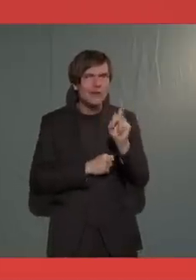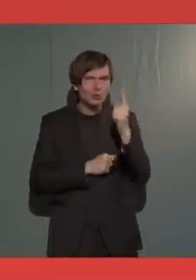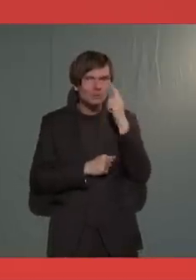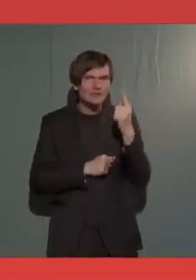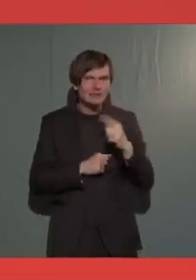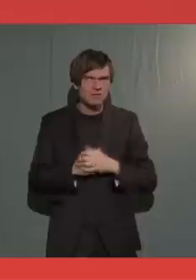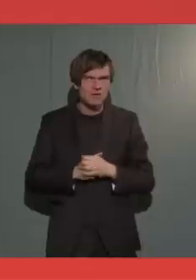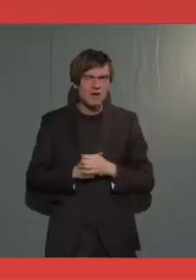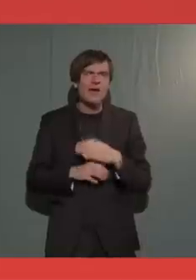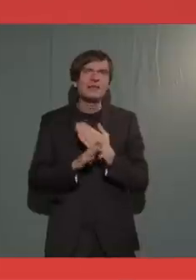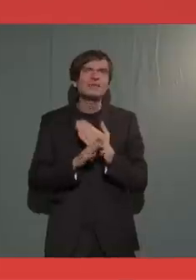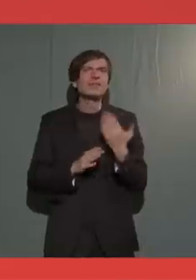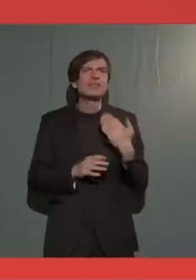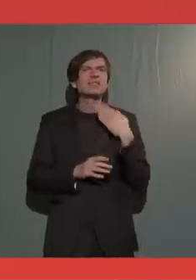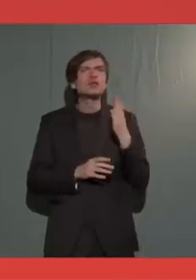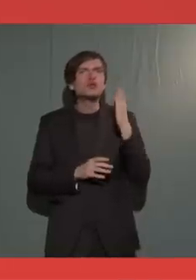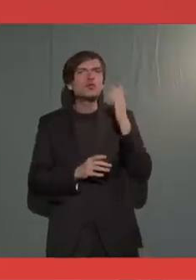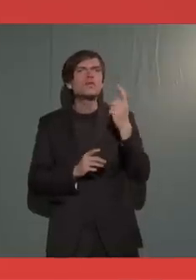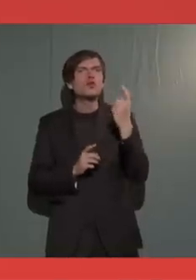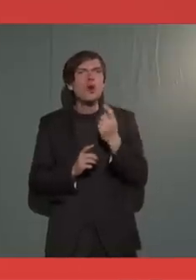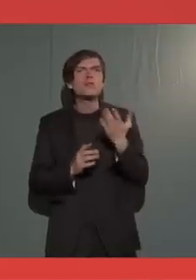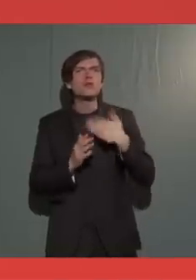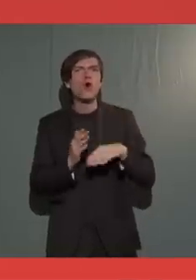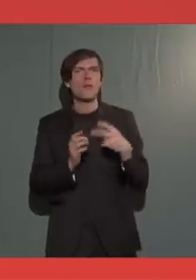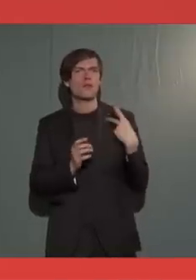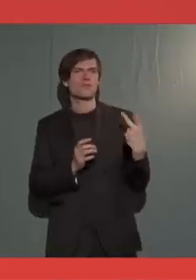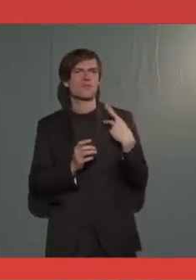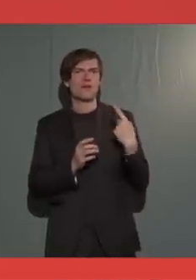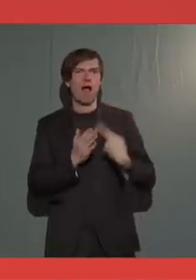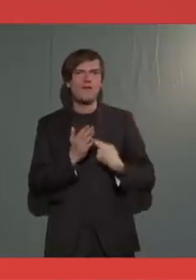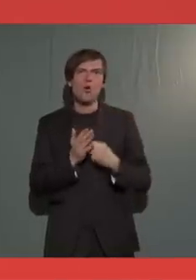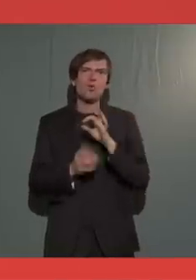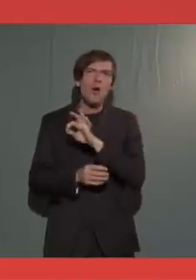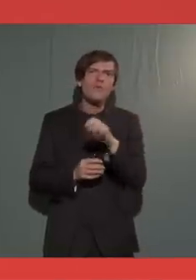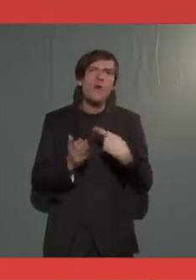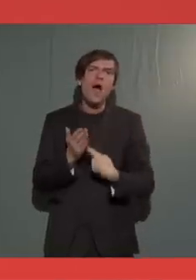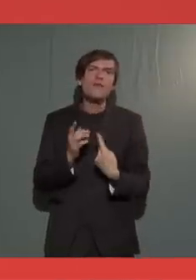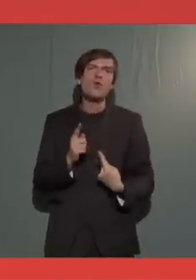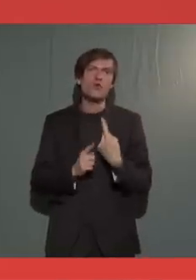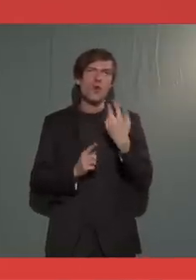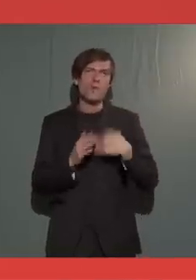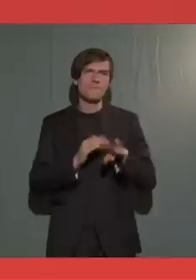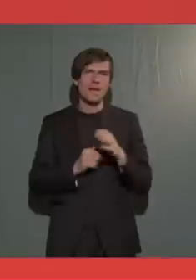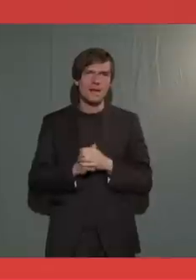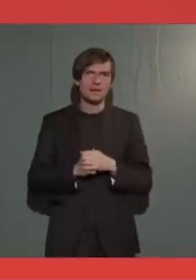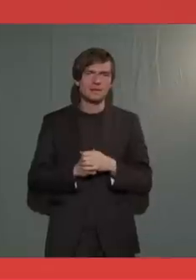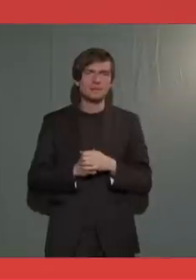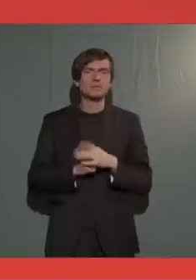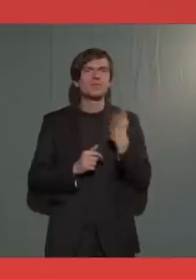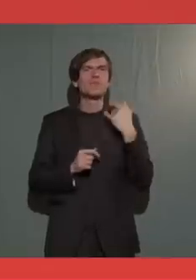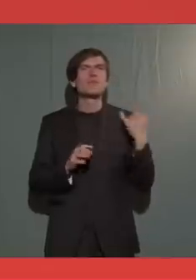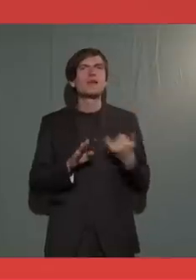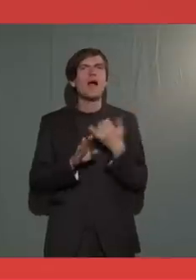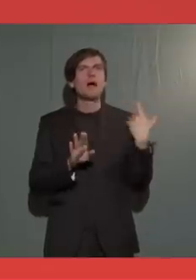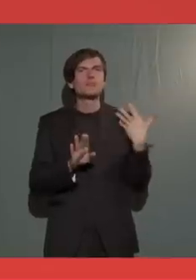Und deswegen werden auch in Zukunft noch weitere Anforderungen an uns gestellt werden in dem Zusammenhang. Das, was in den letzten